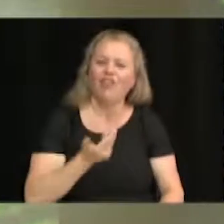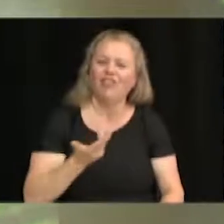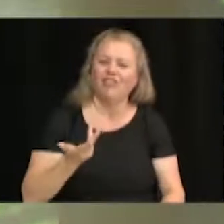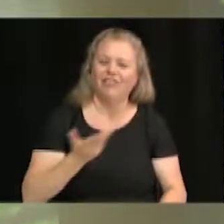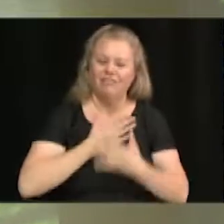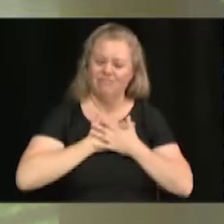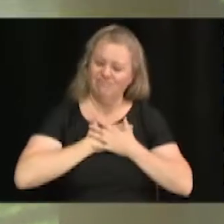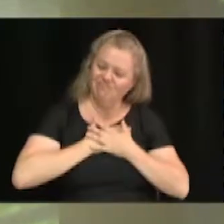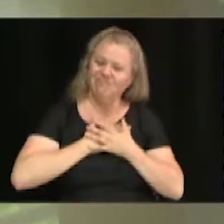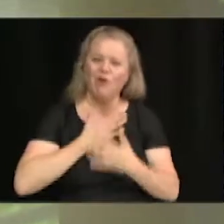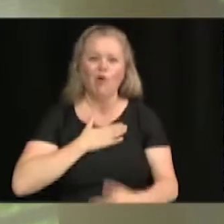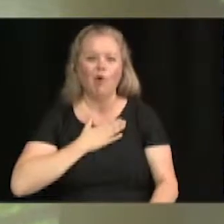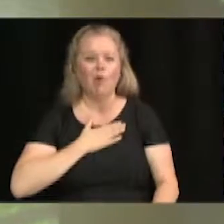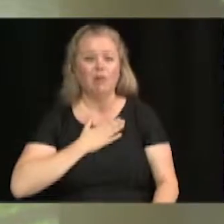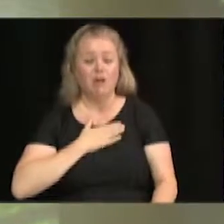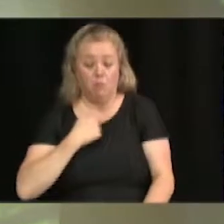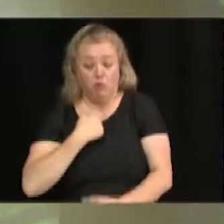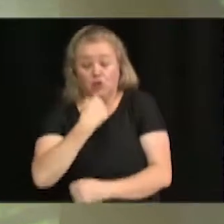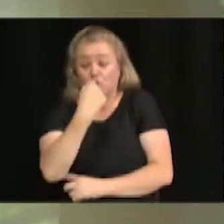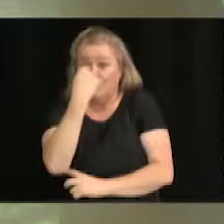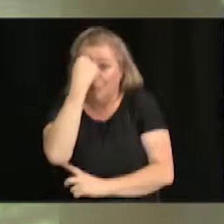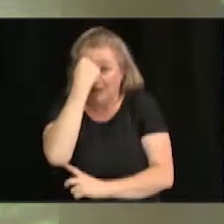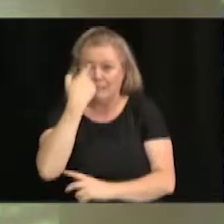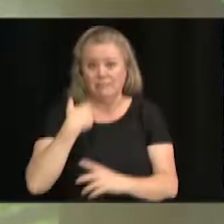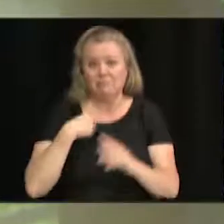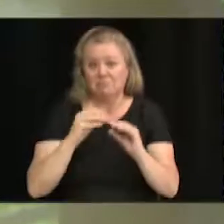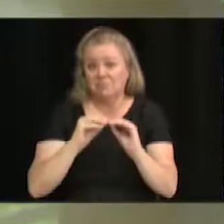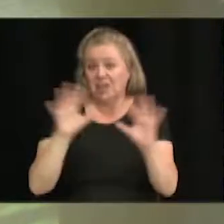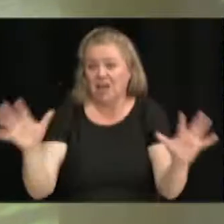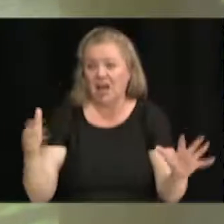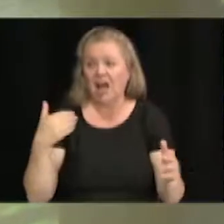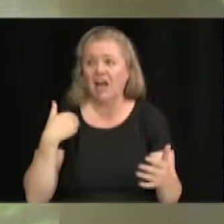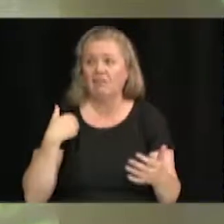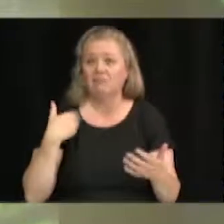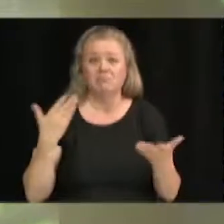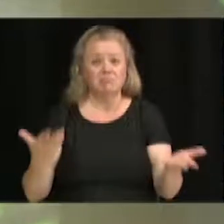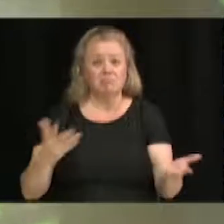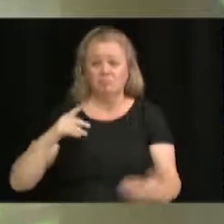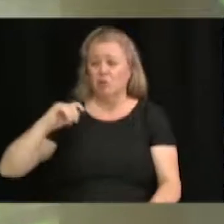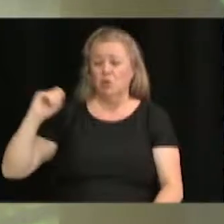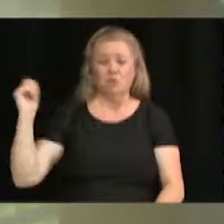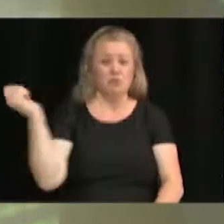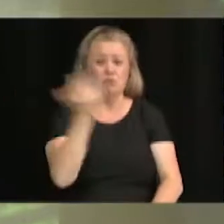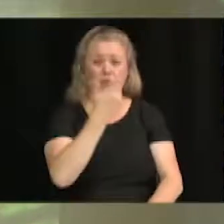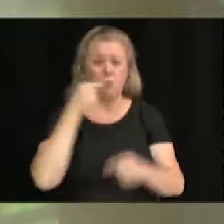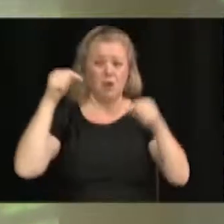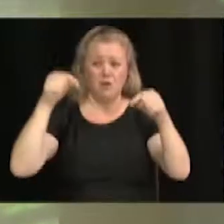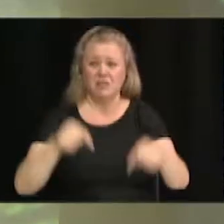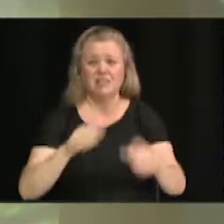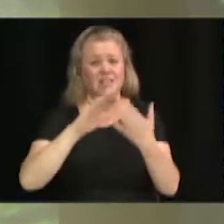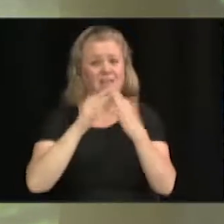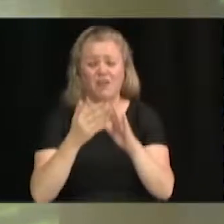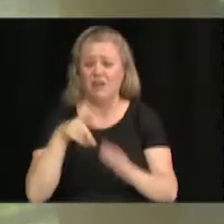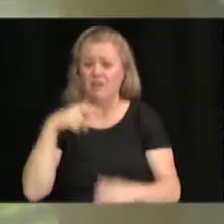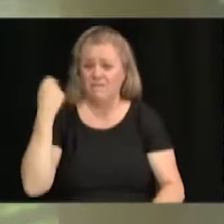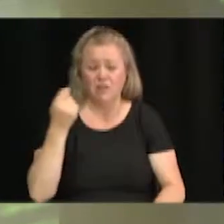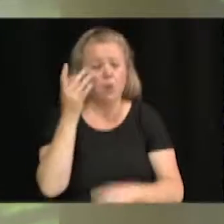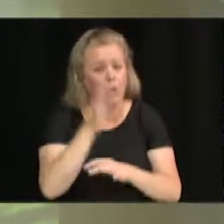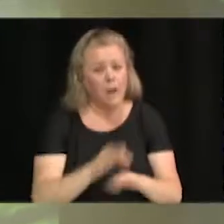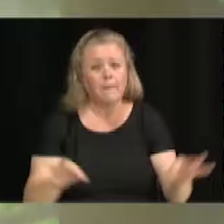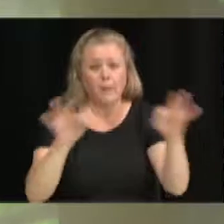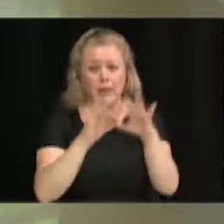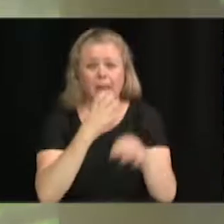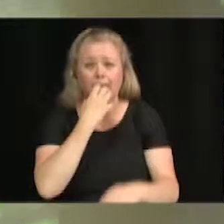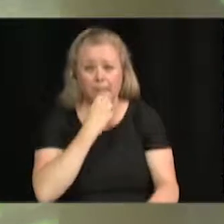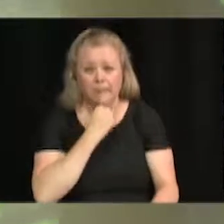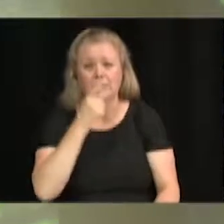je pense, en tout cas, que c'est très clair que tous les gens de la ville de Victoriaville ont une contribution fort importante. Je